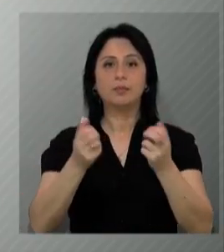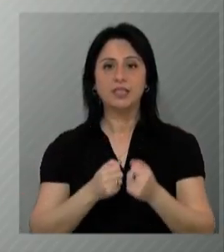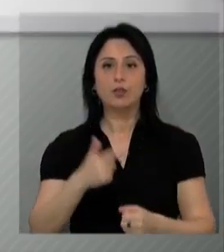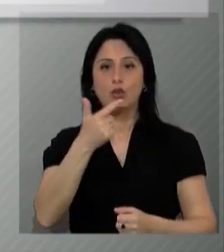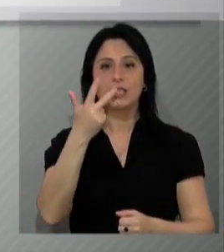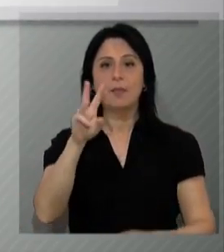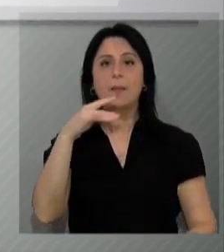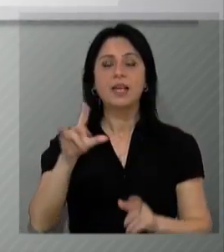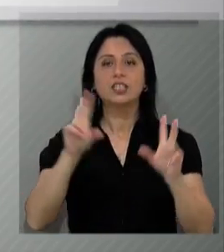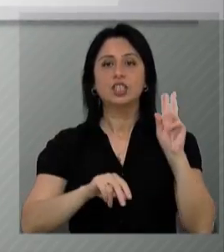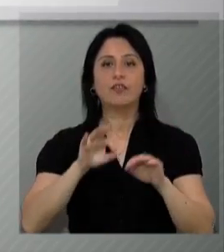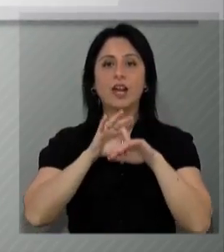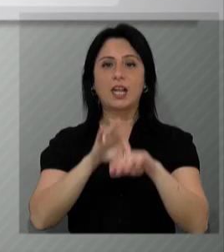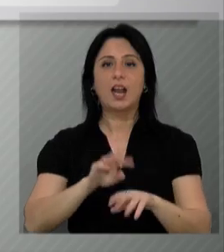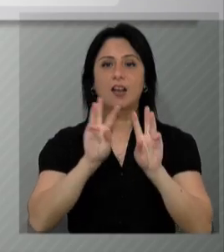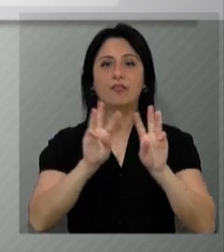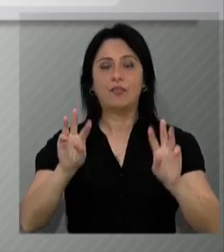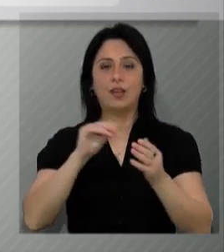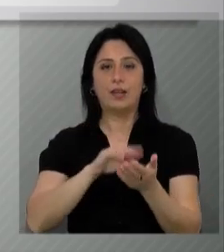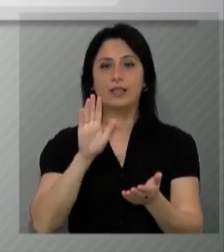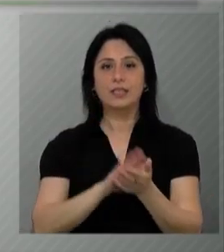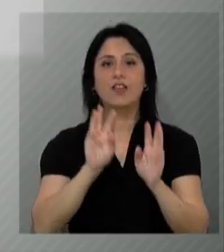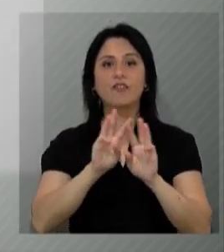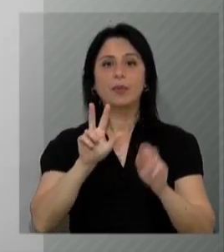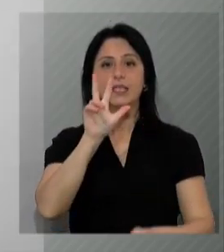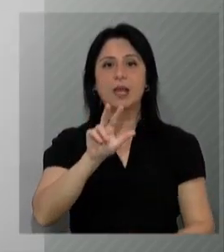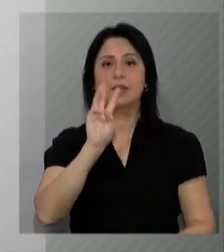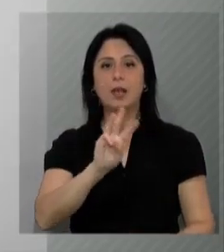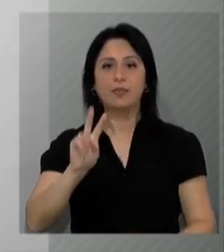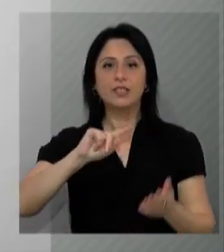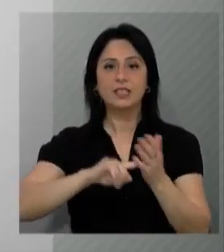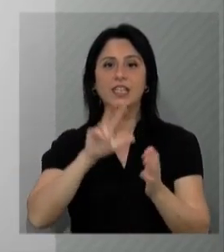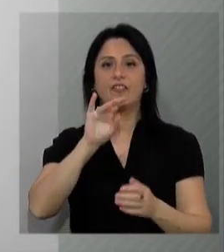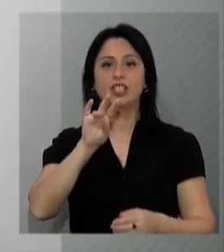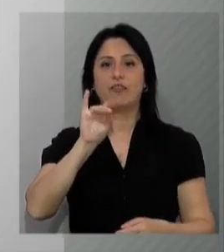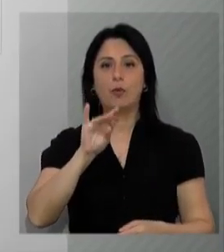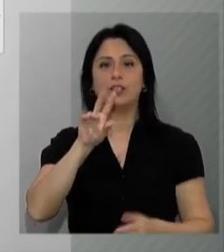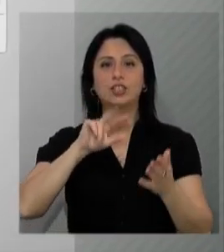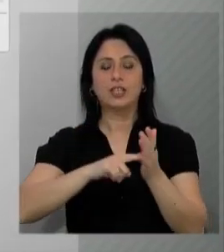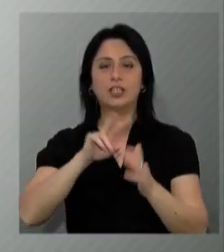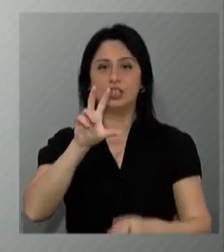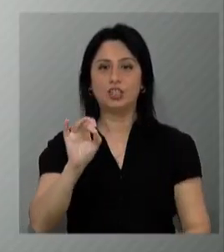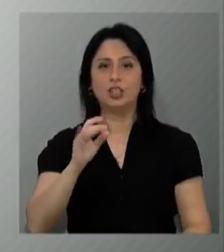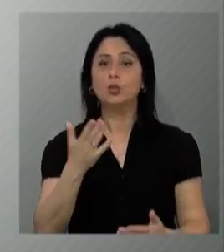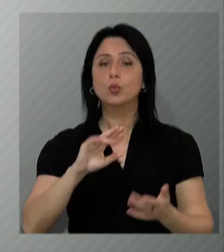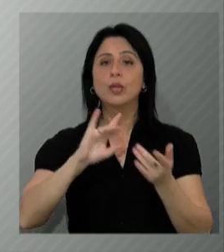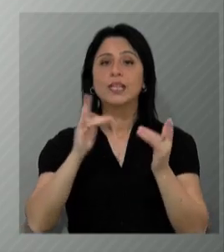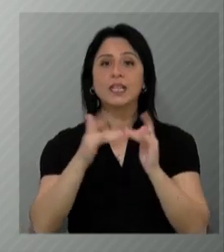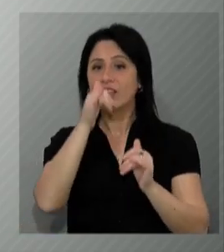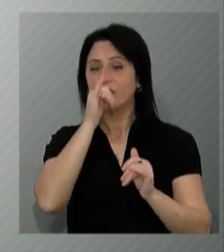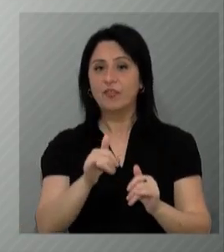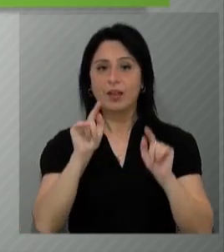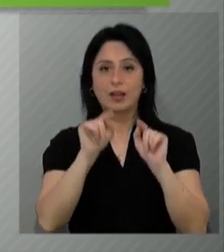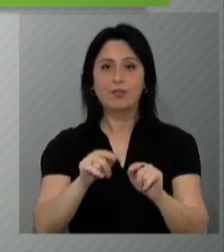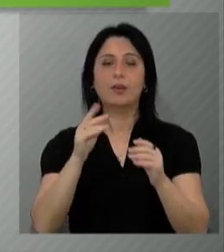etibarən 3W Election Reforms.g online web səhifəsində qeydiyyatdan keçə bilərsiz. İnternet vasitəsi ilə keçə bilmədiyiniz təqdirdə qeydiyyat